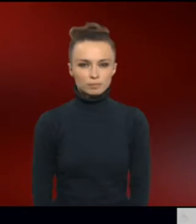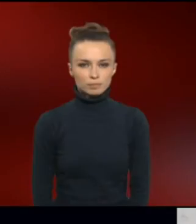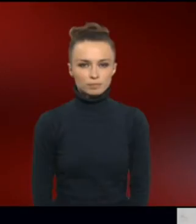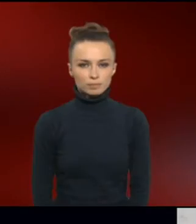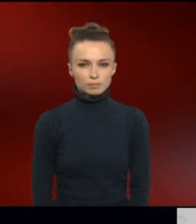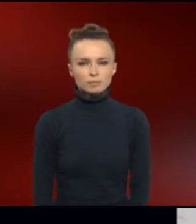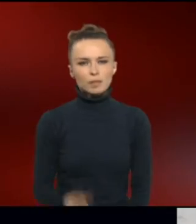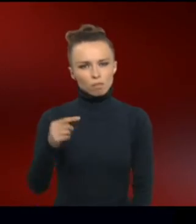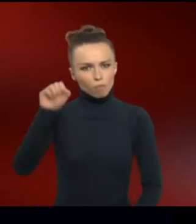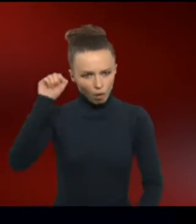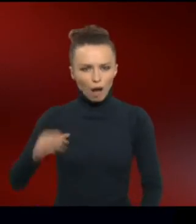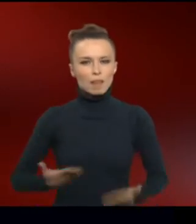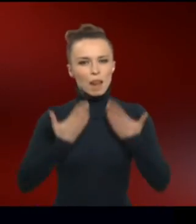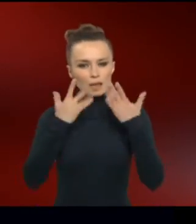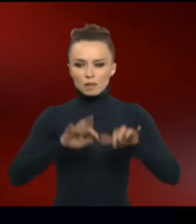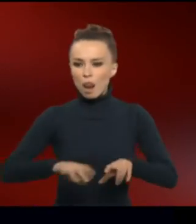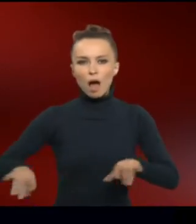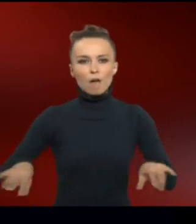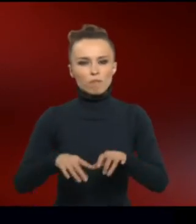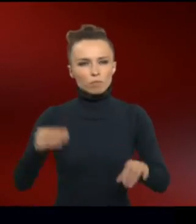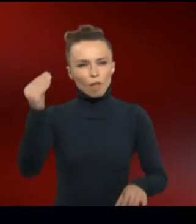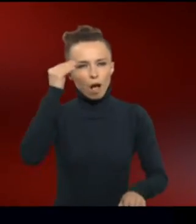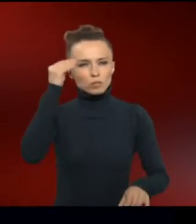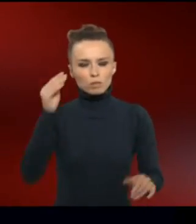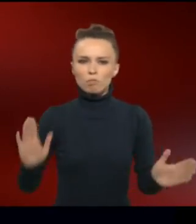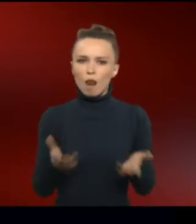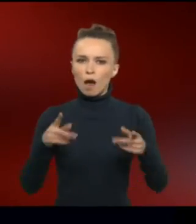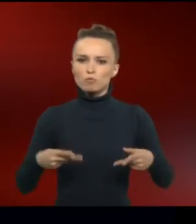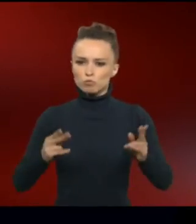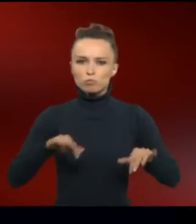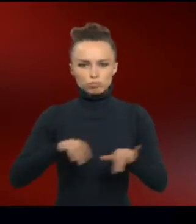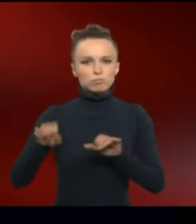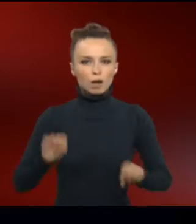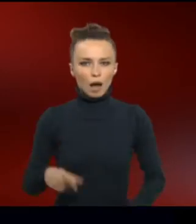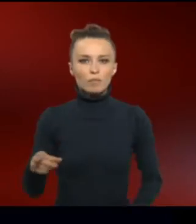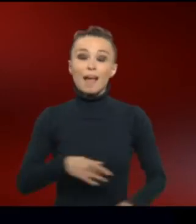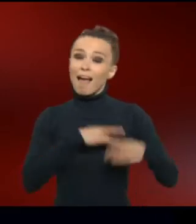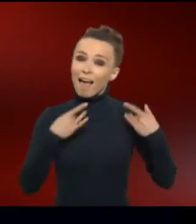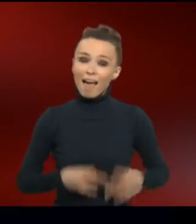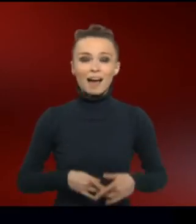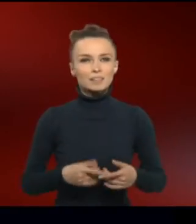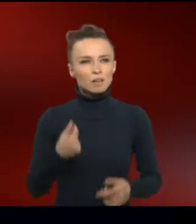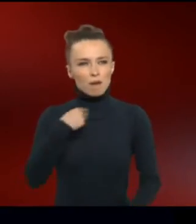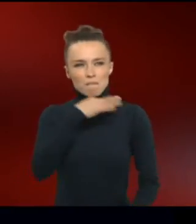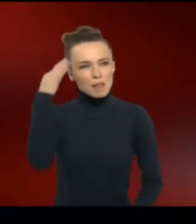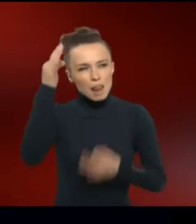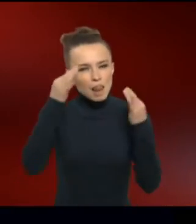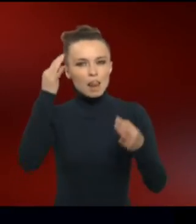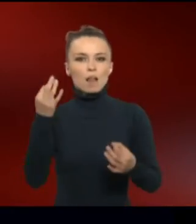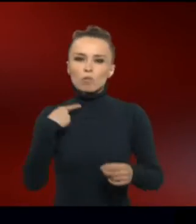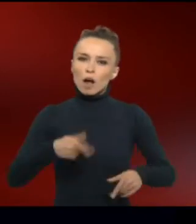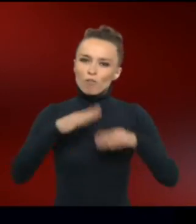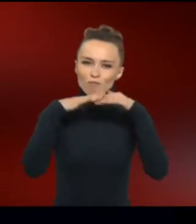Sie kann lesen und am Klavier auswendig kleine Stückchen spielen. Sie ist herzlich, geistreich und fröhlich.